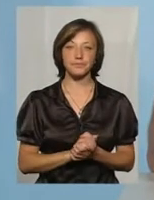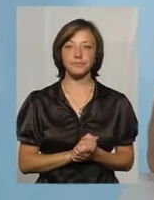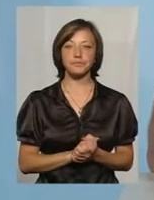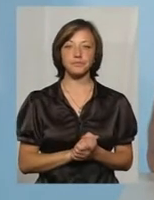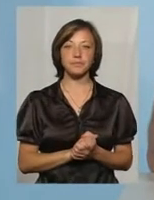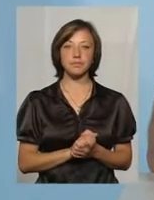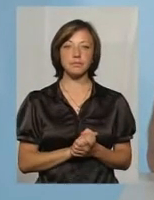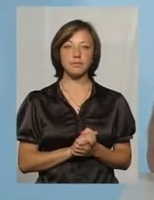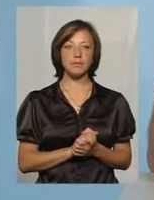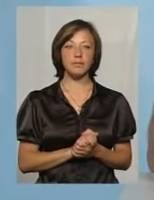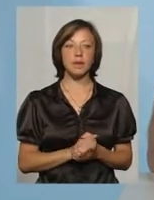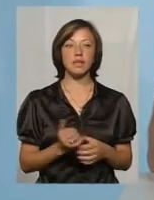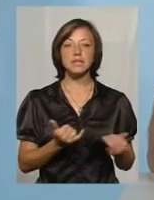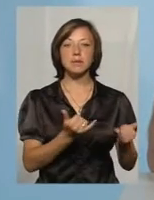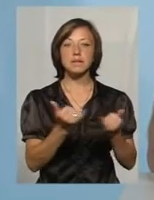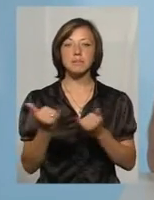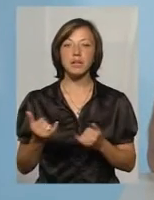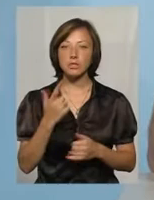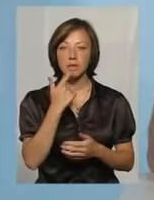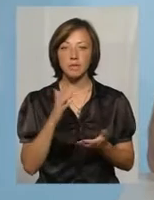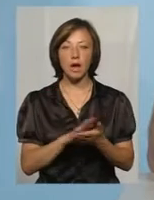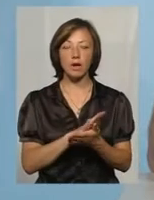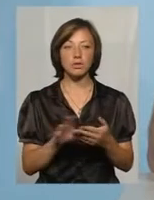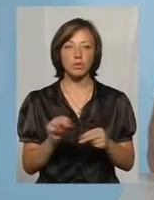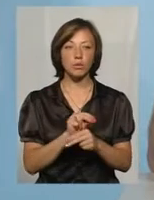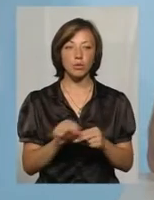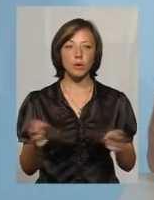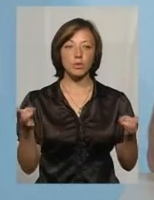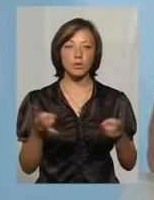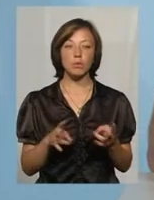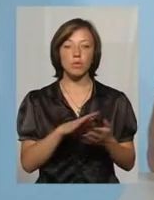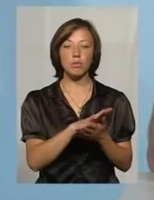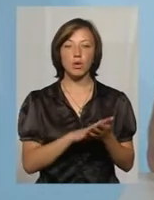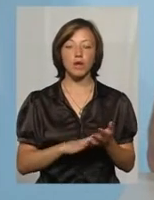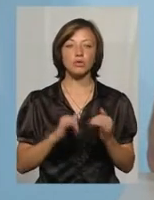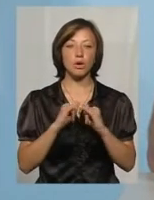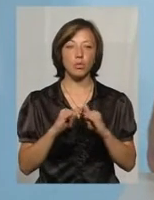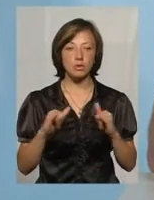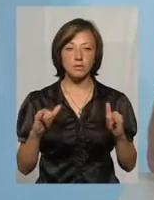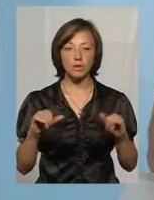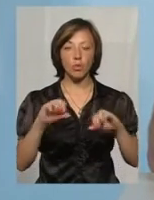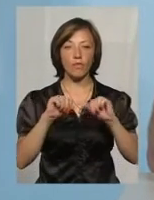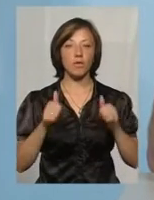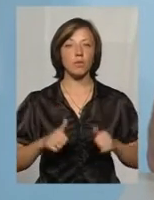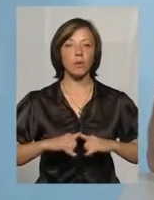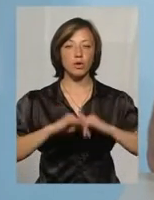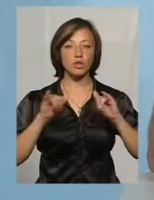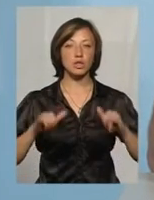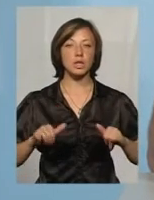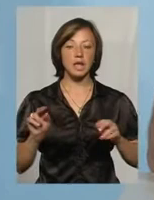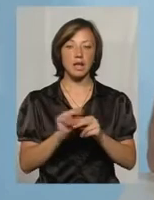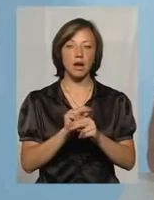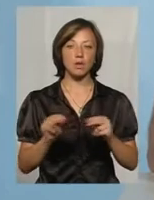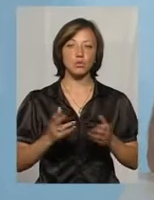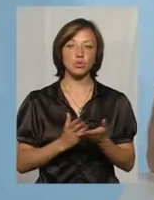Забезпечення діалізним лікуванням потребує подальшого розвитку у вигляді розширення діалізної